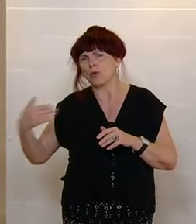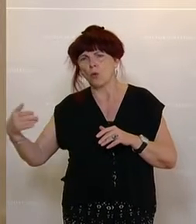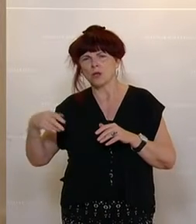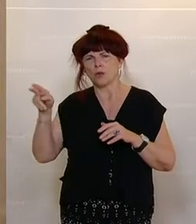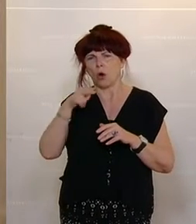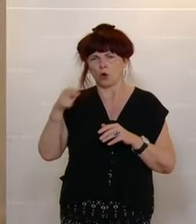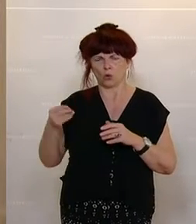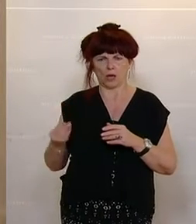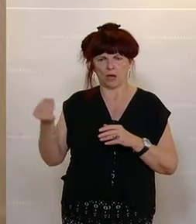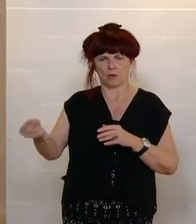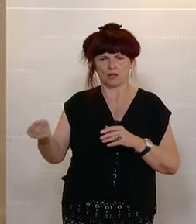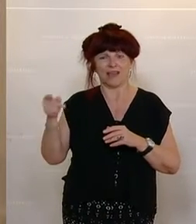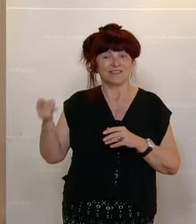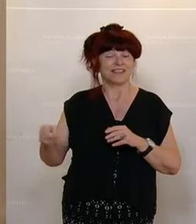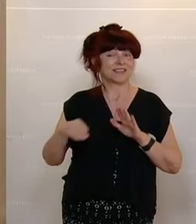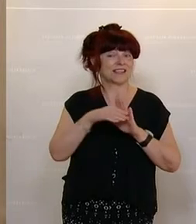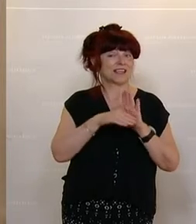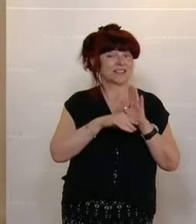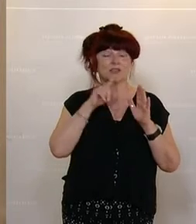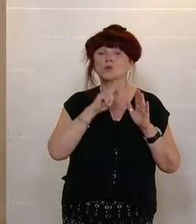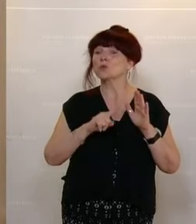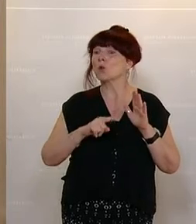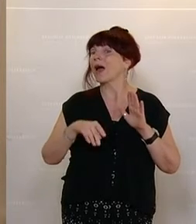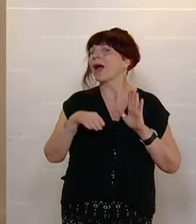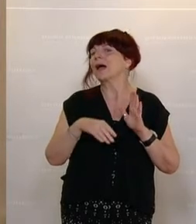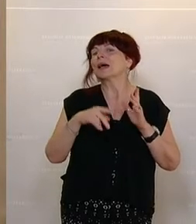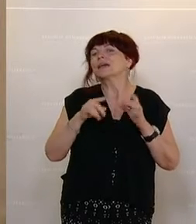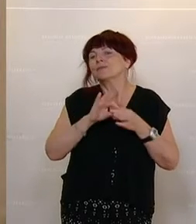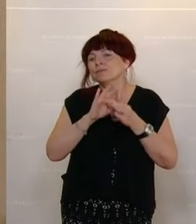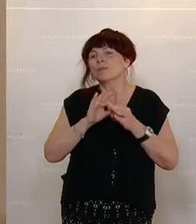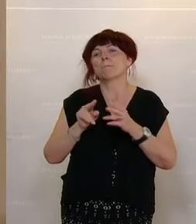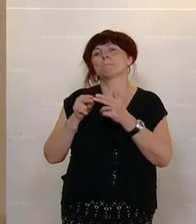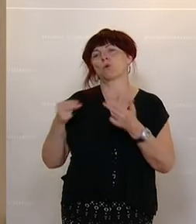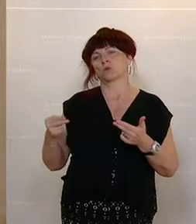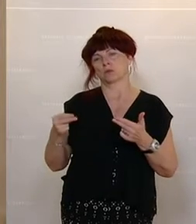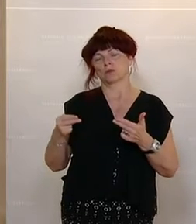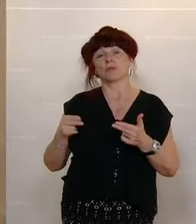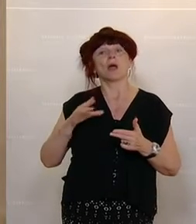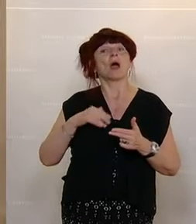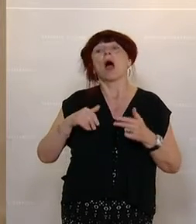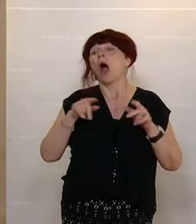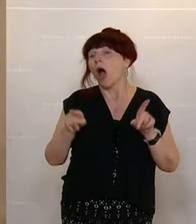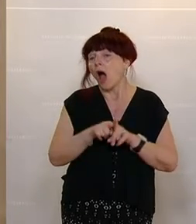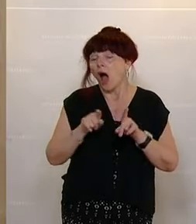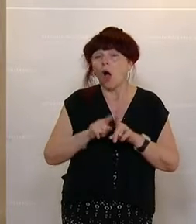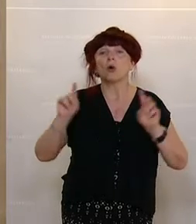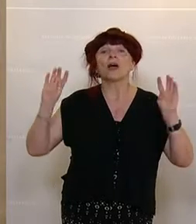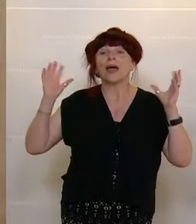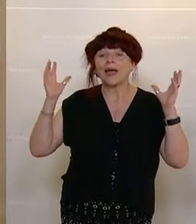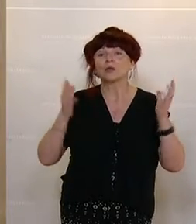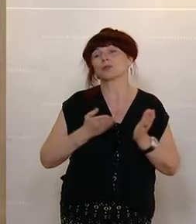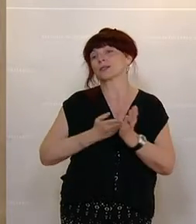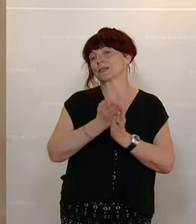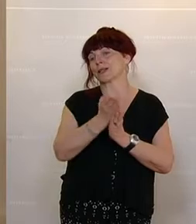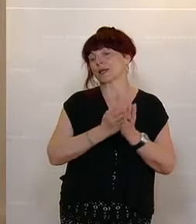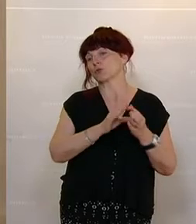nur den Kostenbeitrag des Bundes. Und das möchte ich bitte hier betonen. Es hindert niemanden daran, auch nicht Rettungsdienstorganisationen,